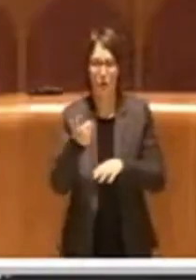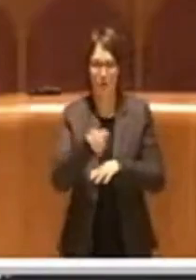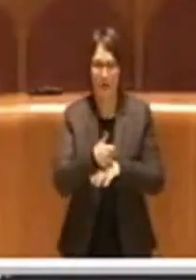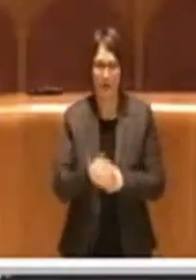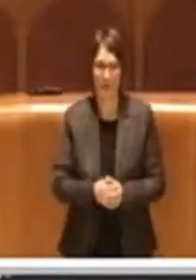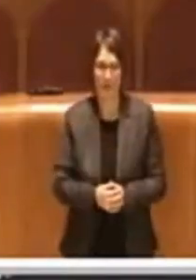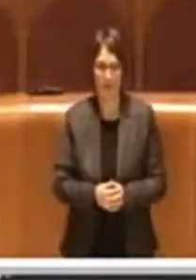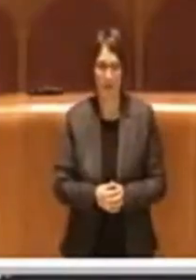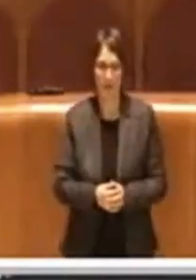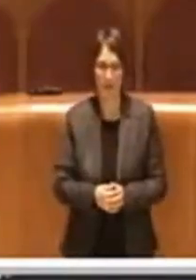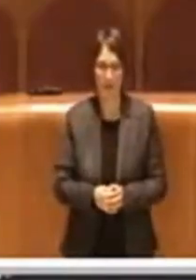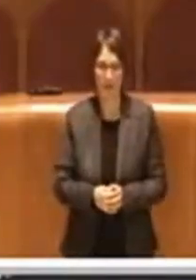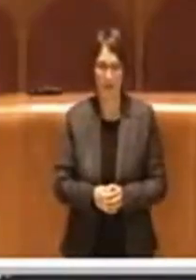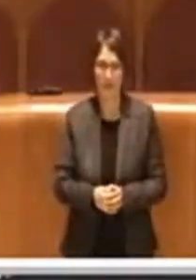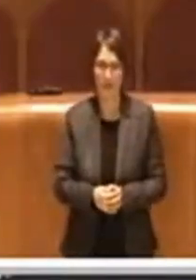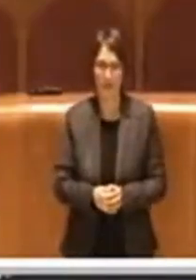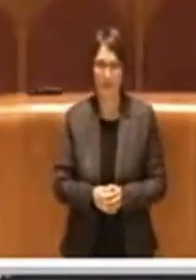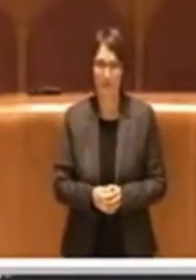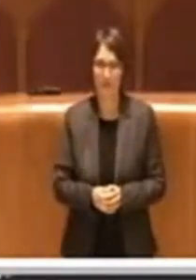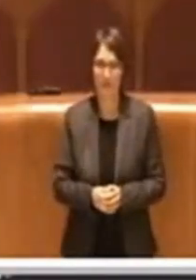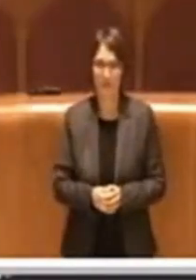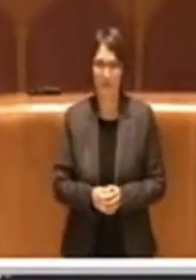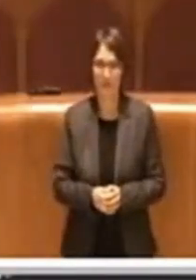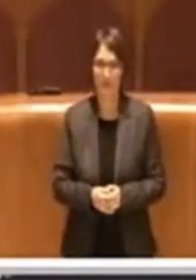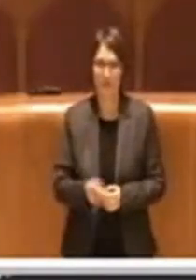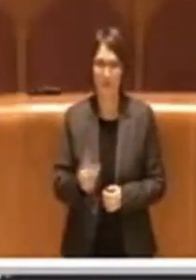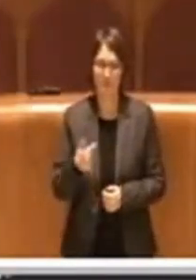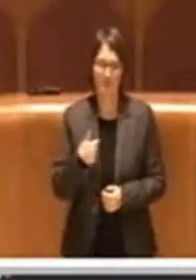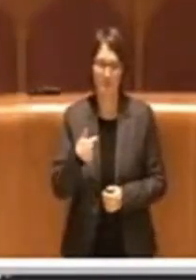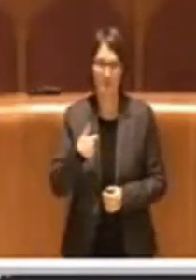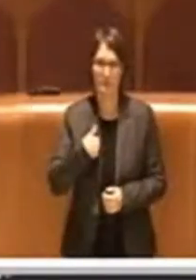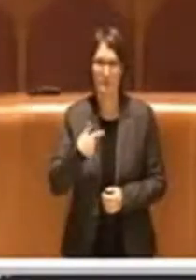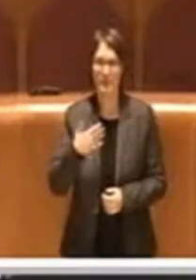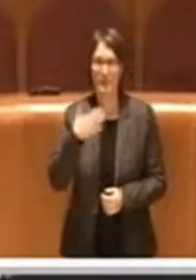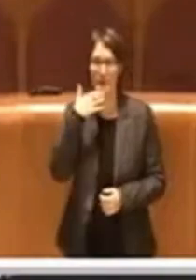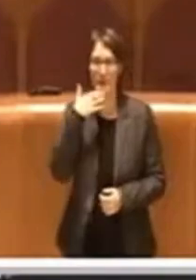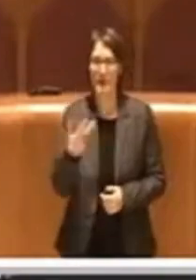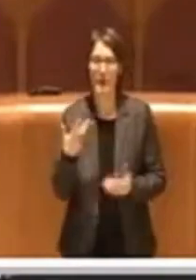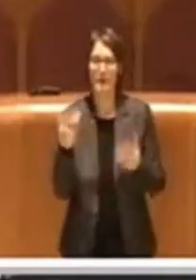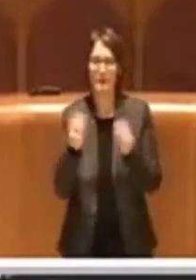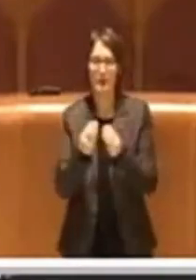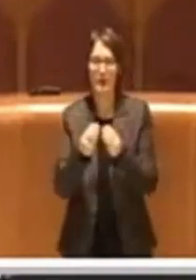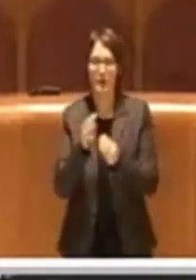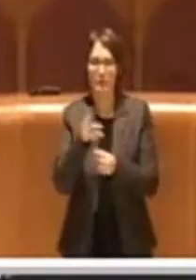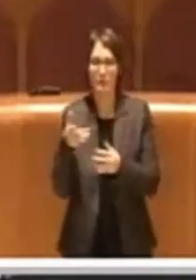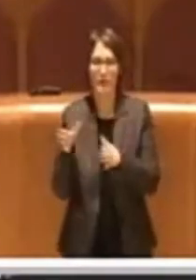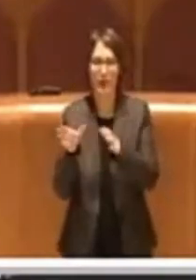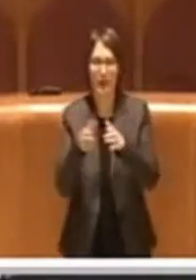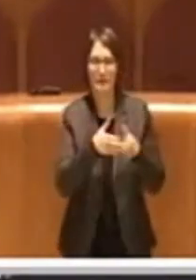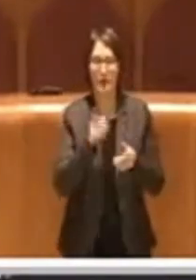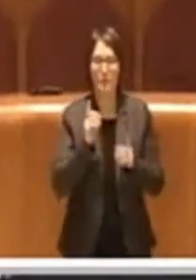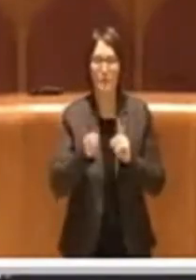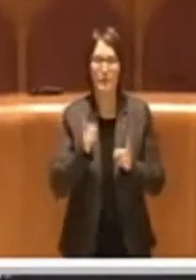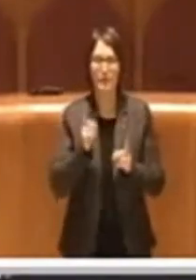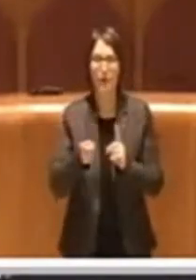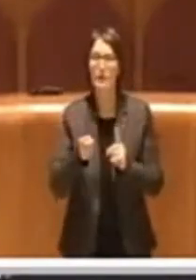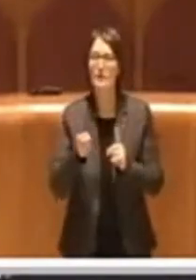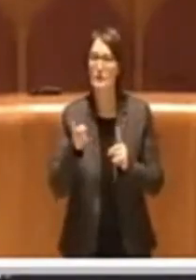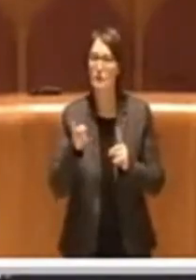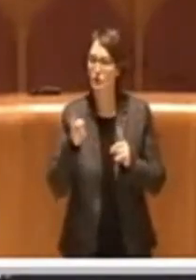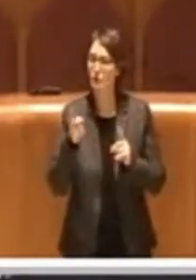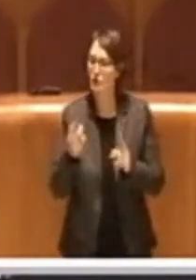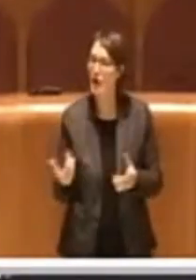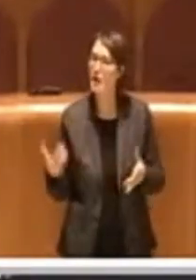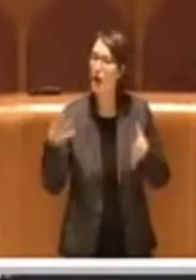ringrazio tutti i colleghi degli altri gruppi politici che con i loro interventi hanno aderito al tavolo, che poi era anche lo scopo della